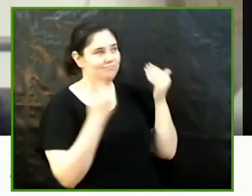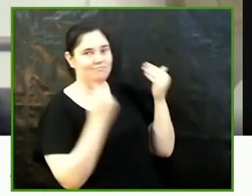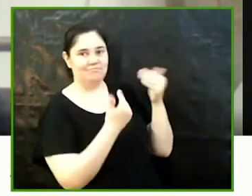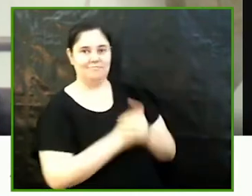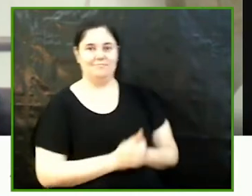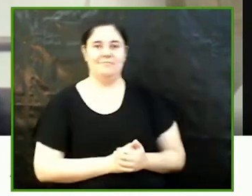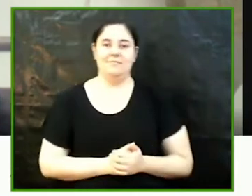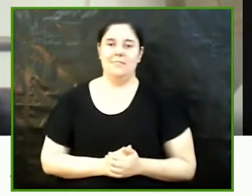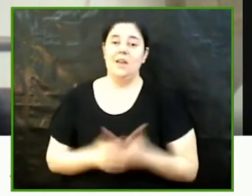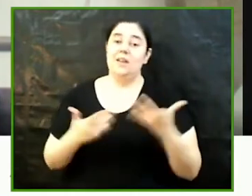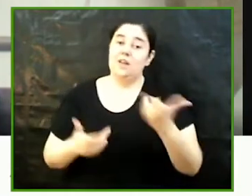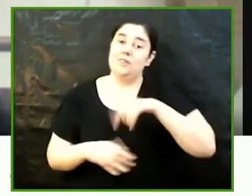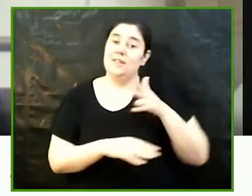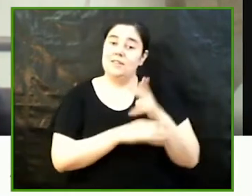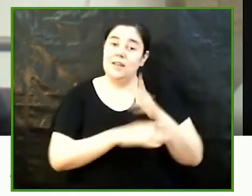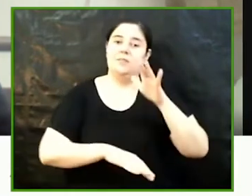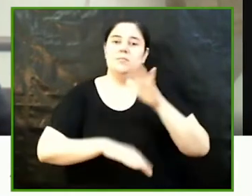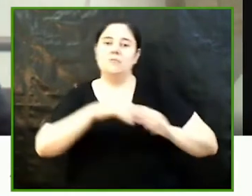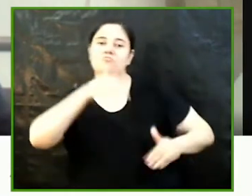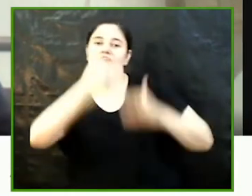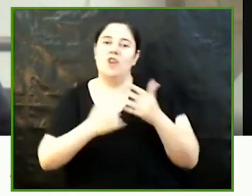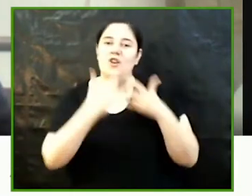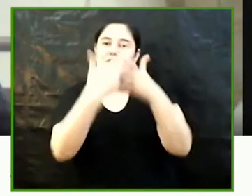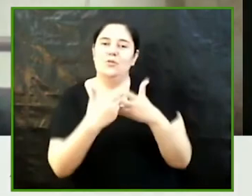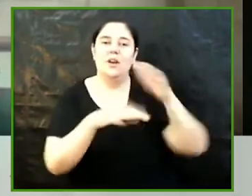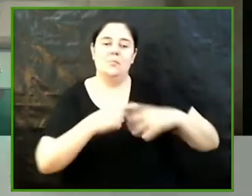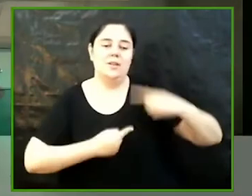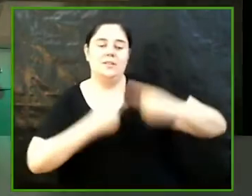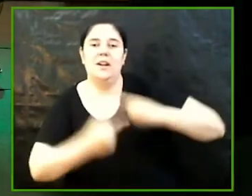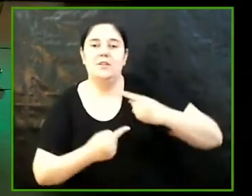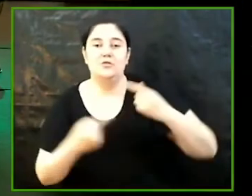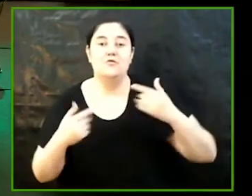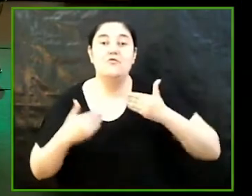dret de seguir lluitant per les futures generacions que tinguin un futur molt millor